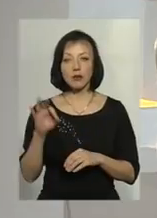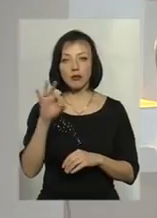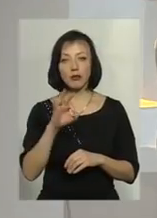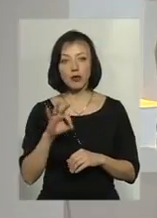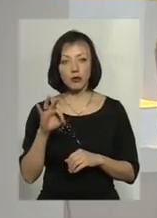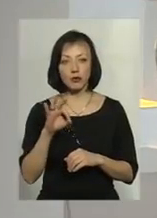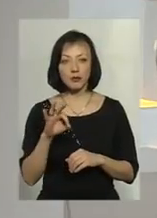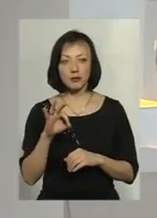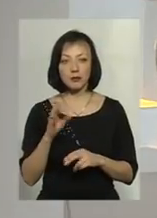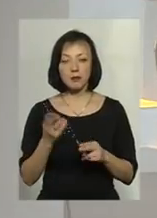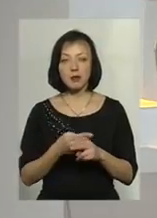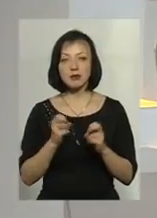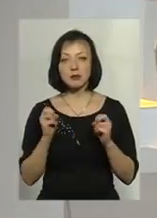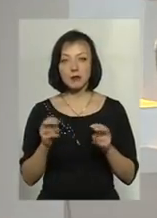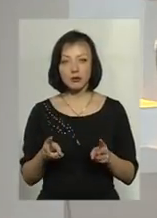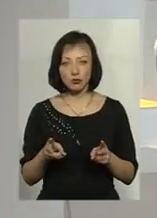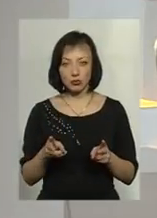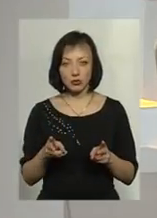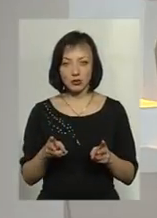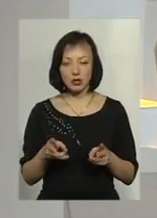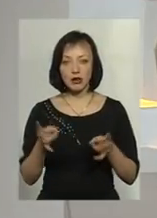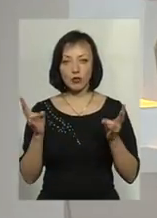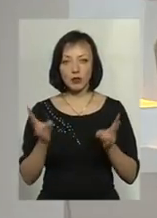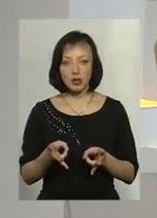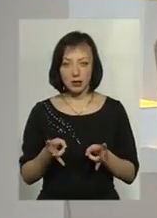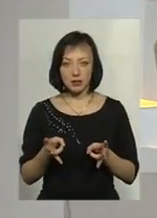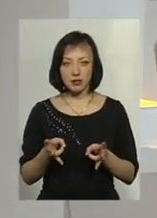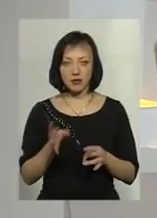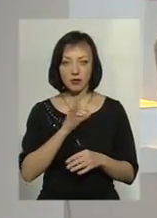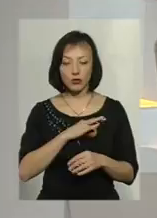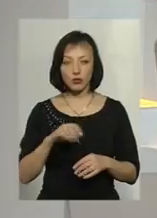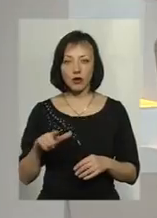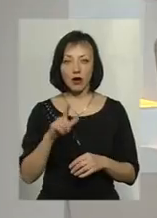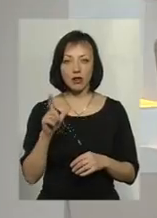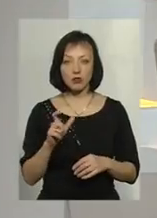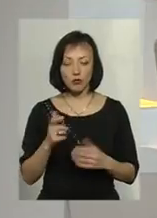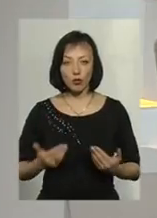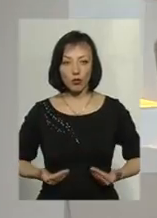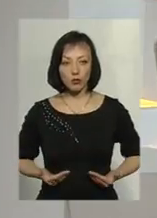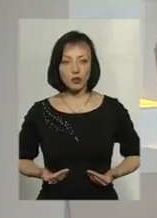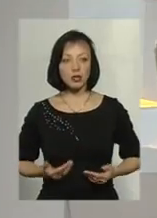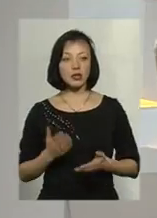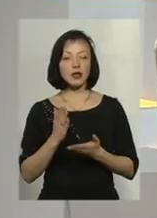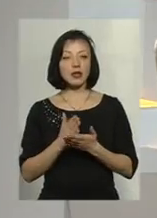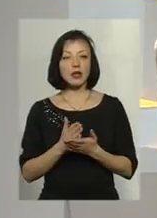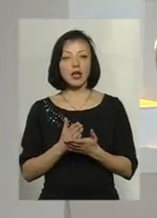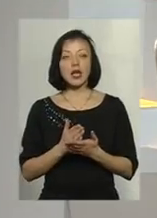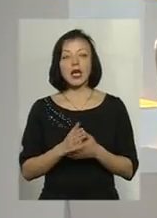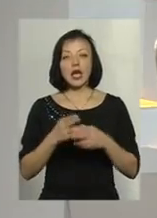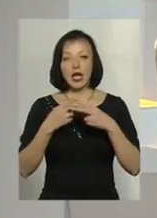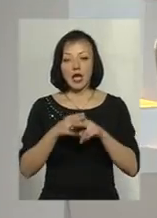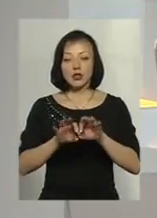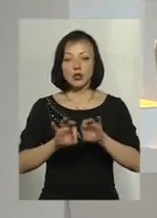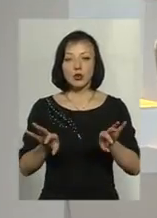безпечність і необхідність безпечно використовувати газ у побуті, є інструктаж